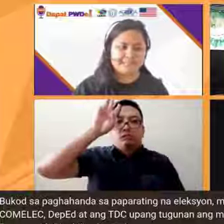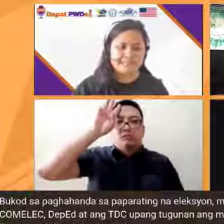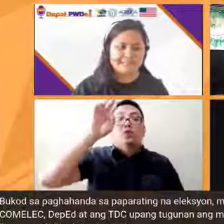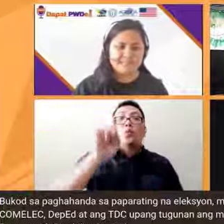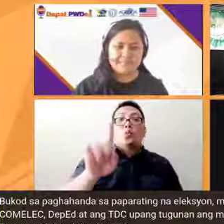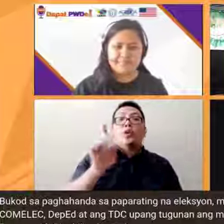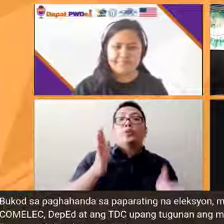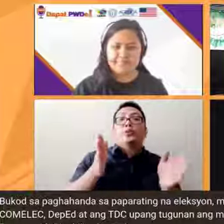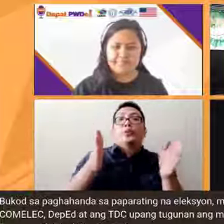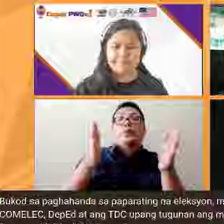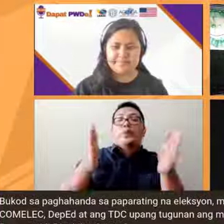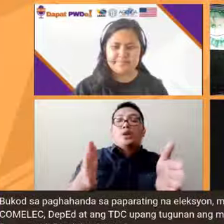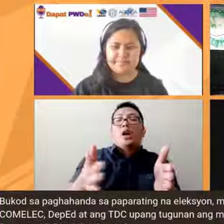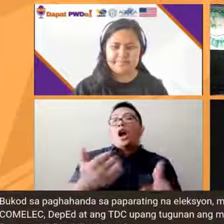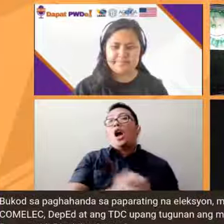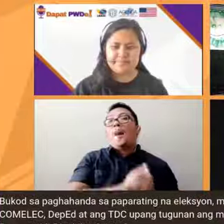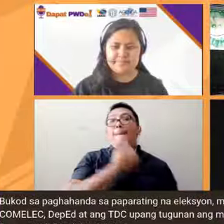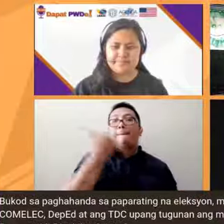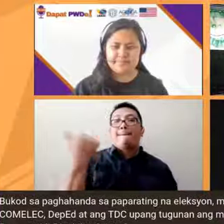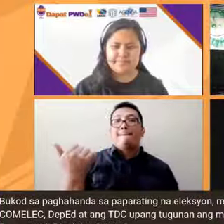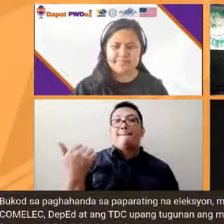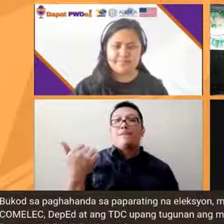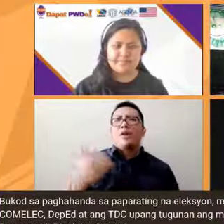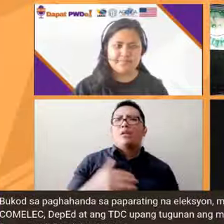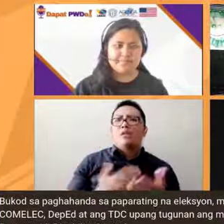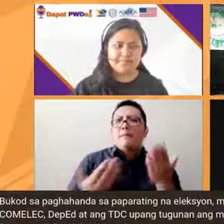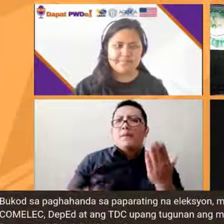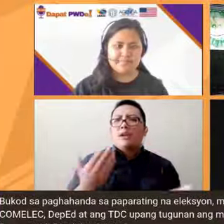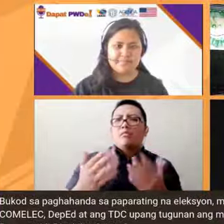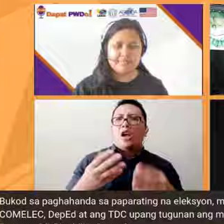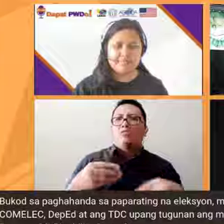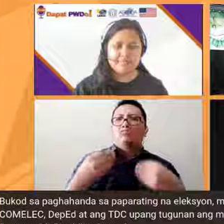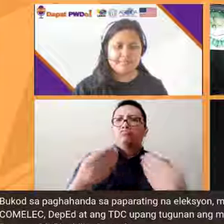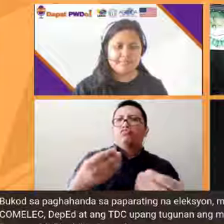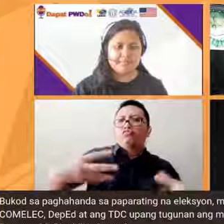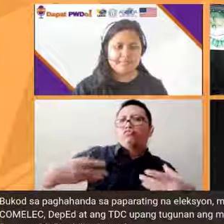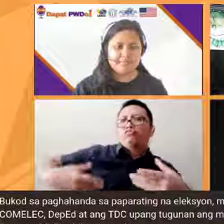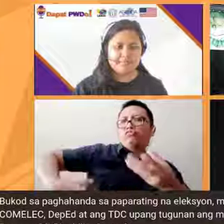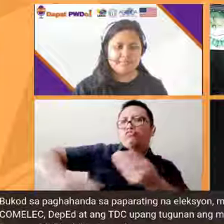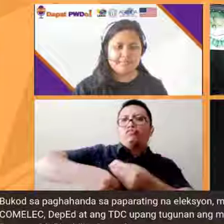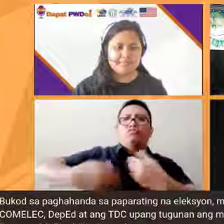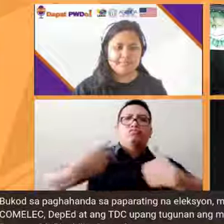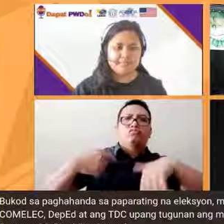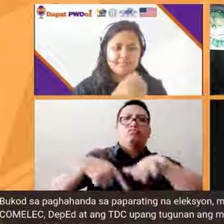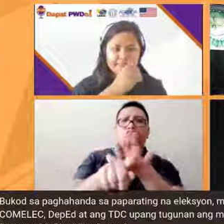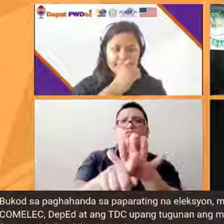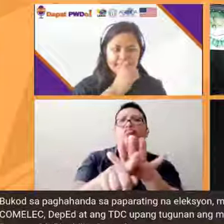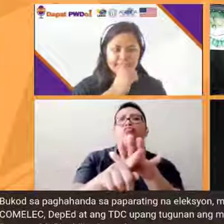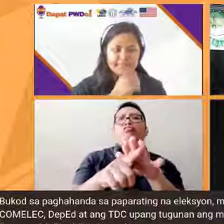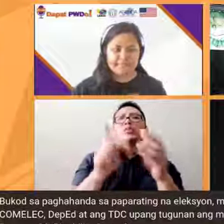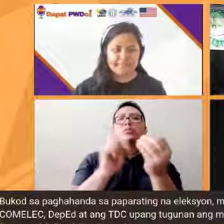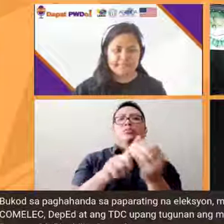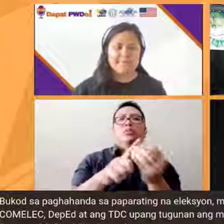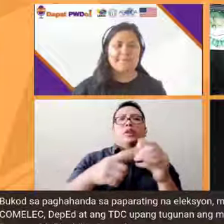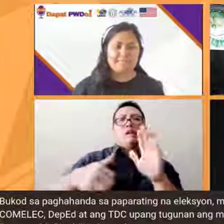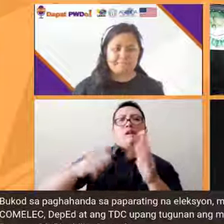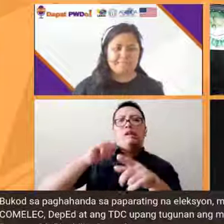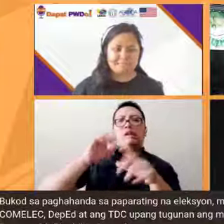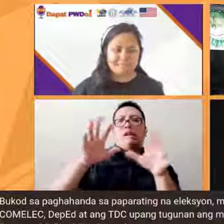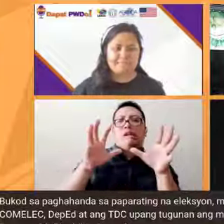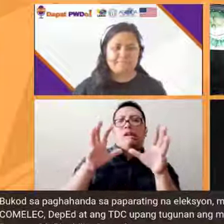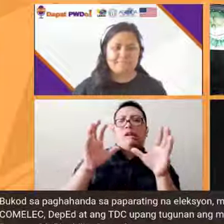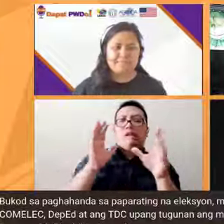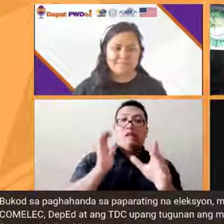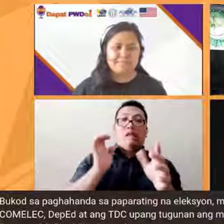yan yung iba po siguro yung pagkakaroon na inclusion sa mga training ng electoral board saka ng support staff saka ng